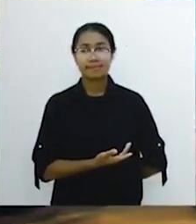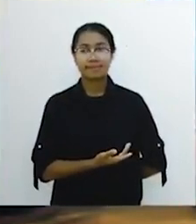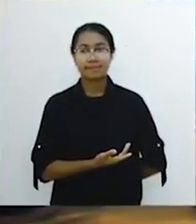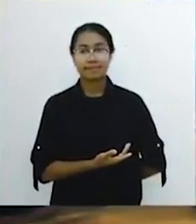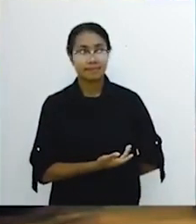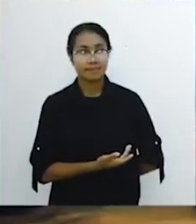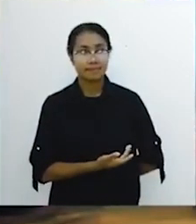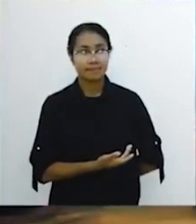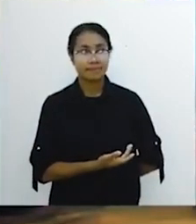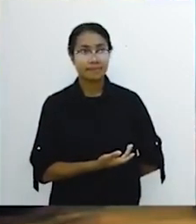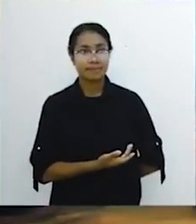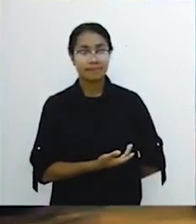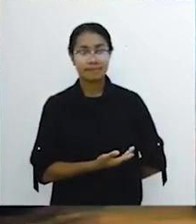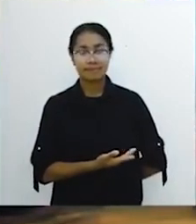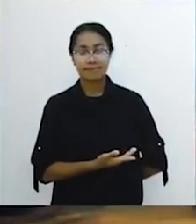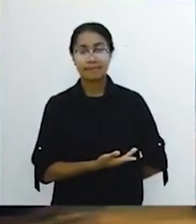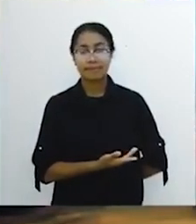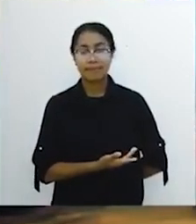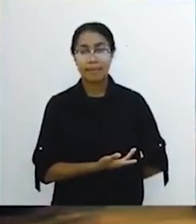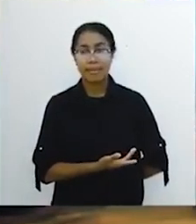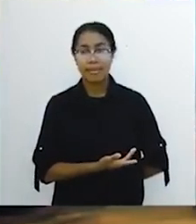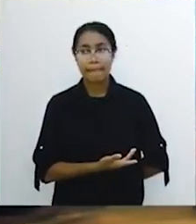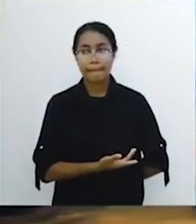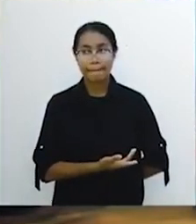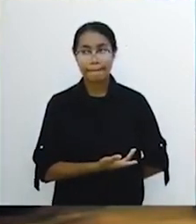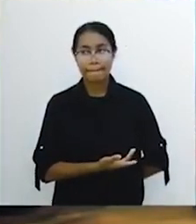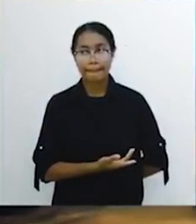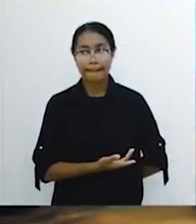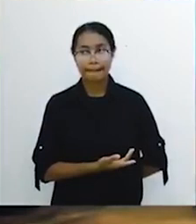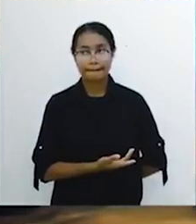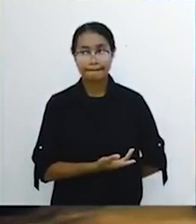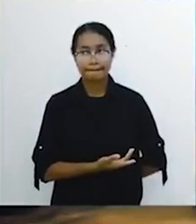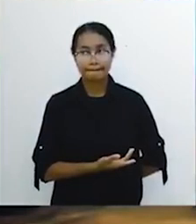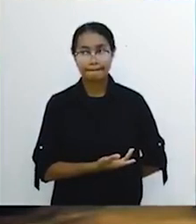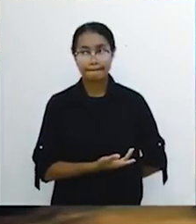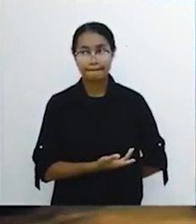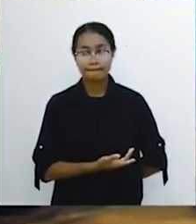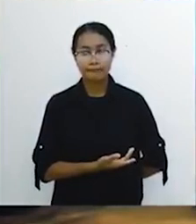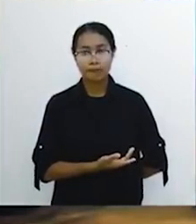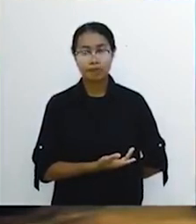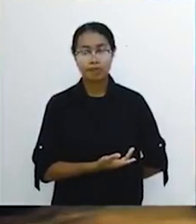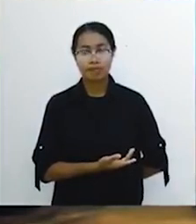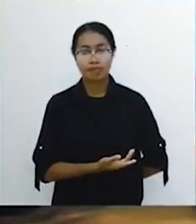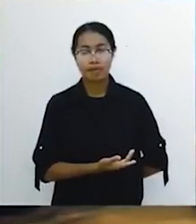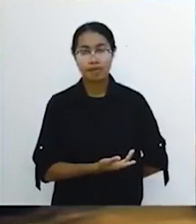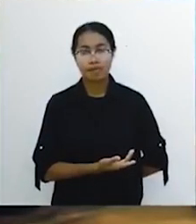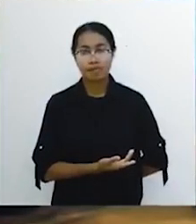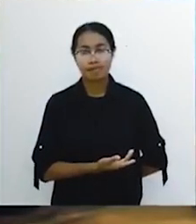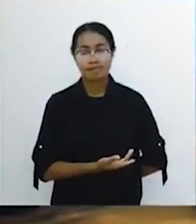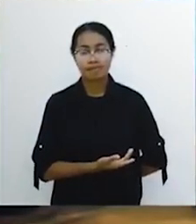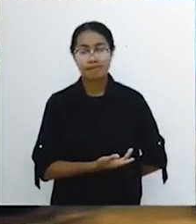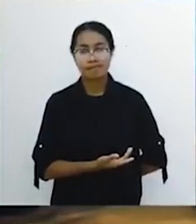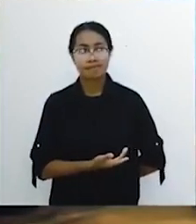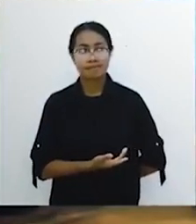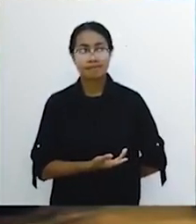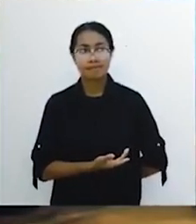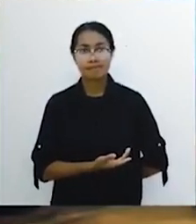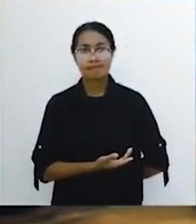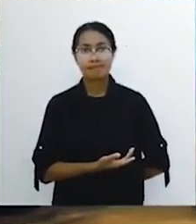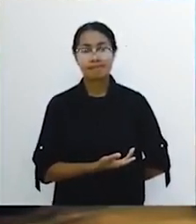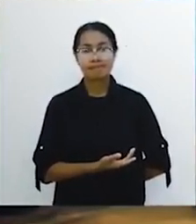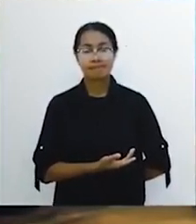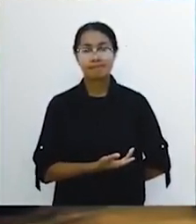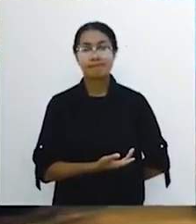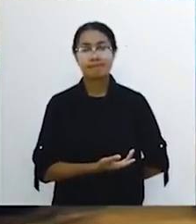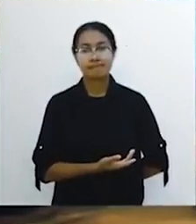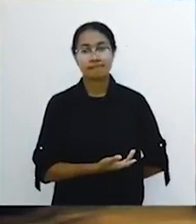berjalan tapi pincak. Tidak ada orang buta yang setelah mengalami kesembuhan ilahi. Lalu bisa melihat tapi harus menggunakan kacamata minus 15. Tidak ada